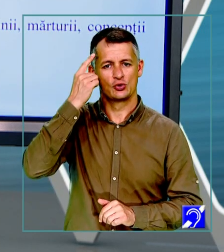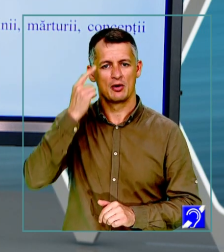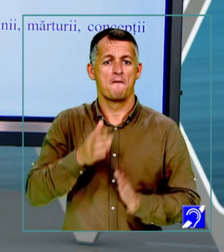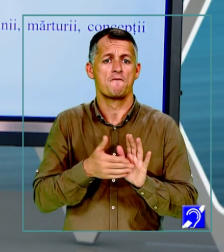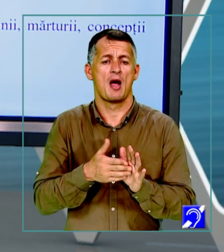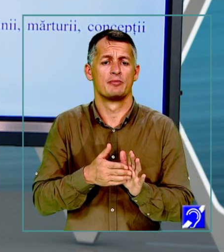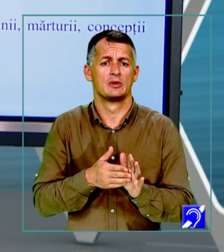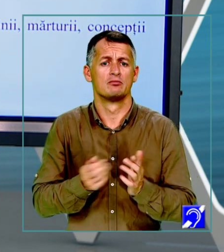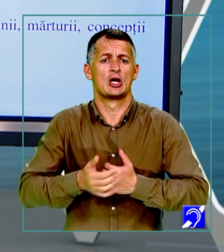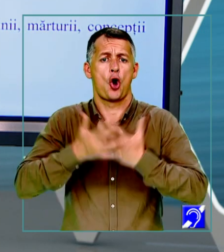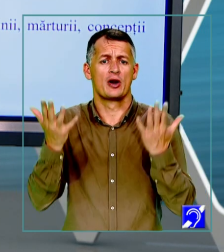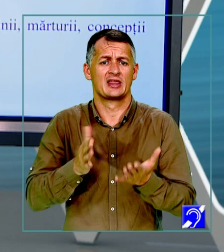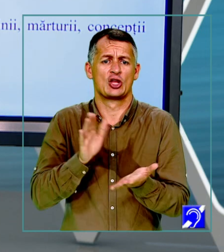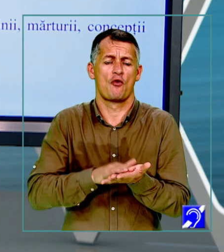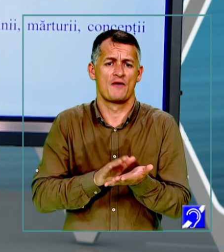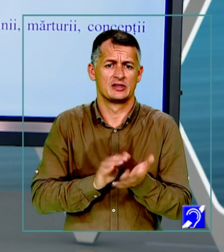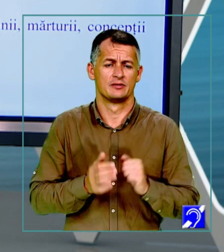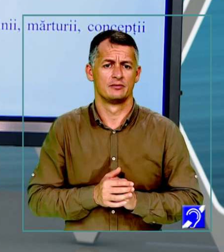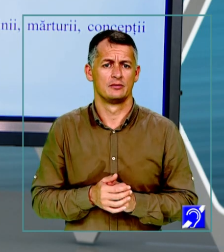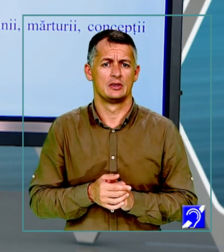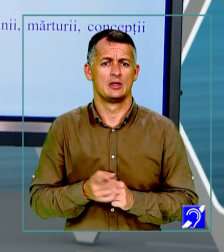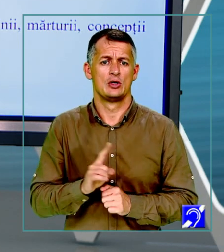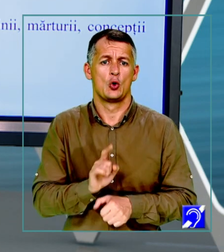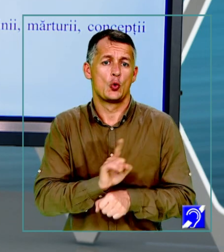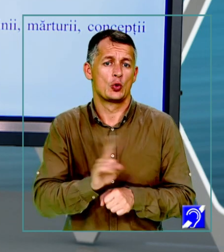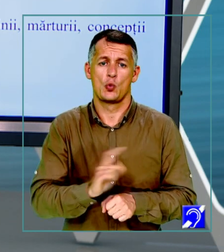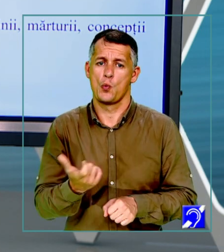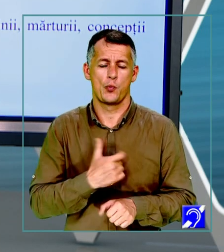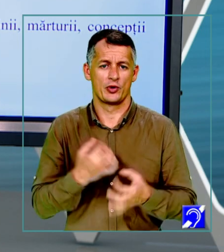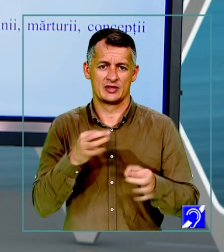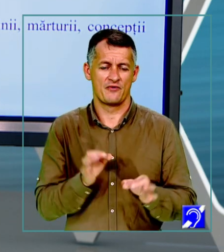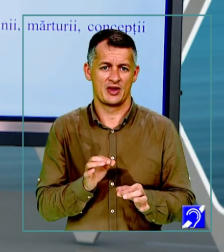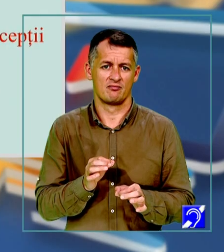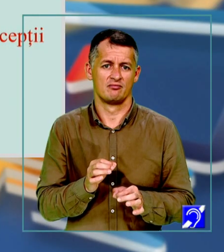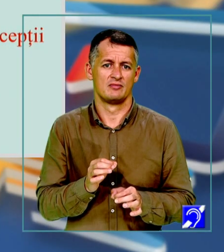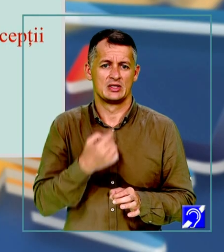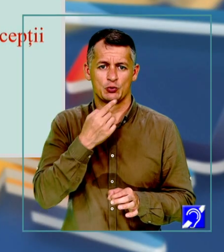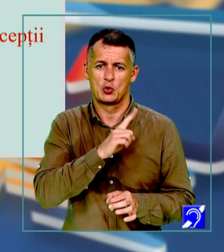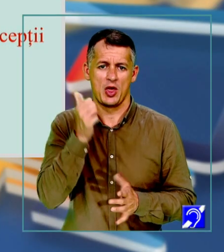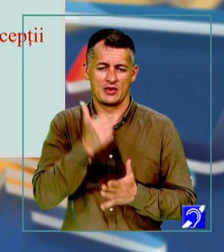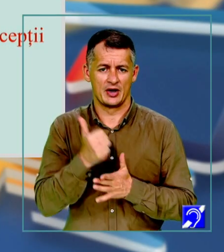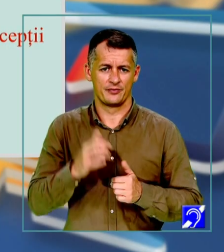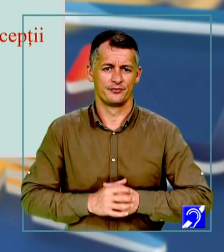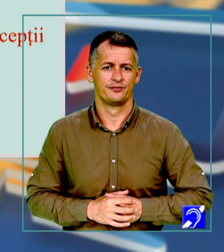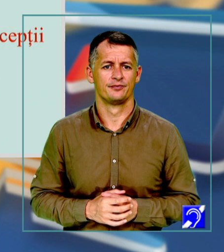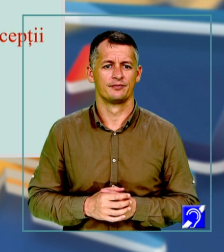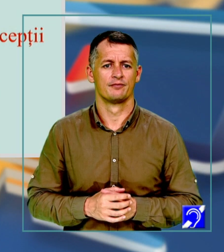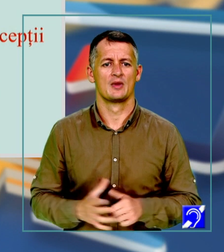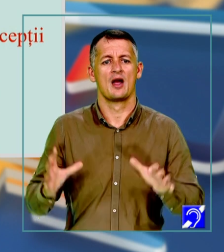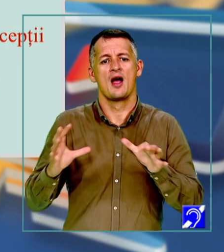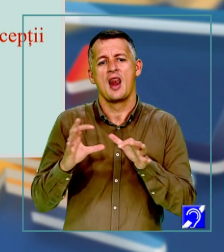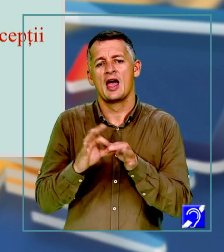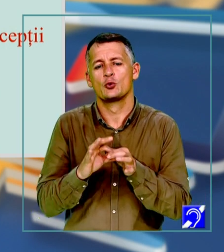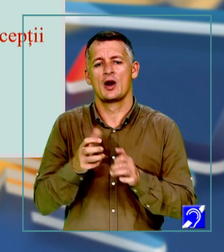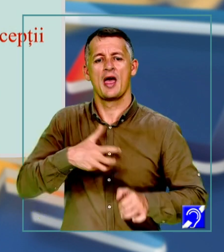concrete, dovezi, situații care nu pot fi combătute, nu pot fi negate de nimeni, apelul la emoții și